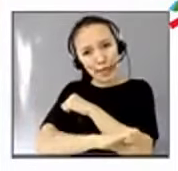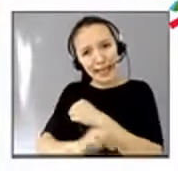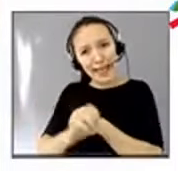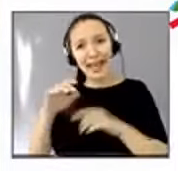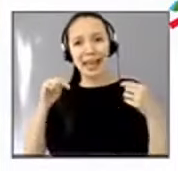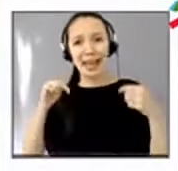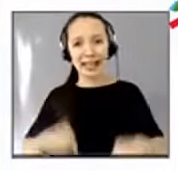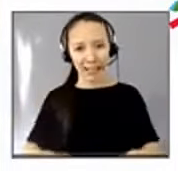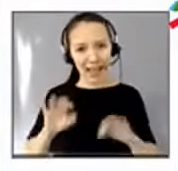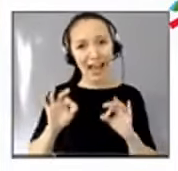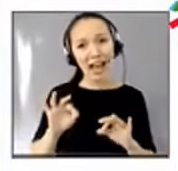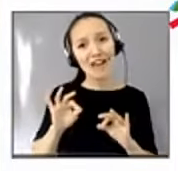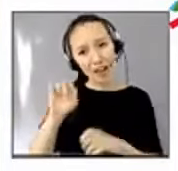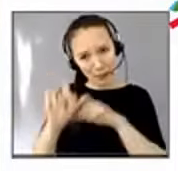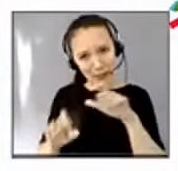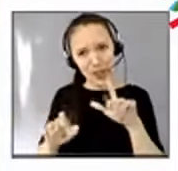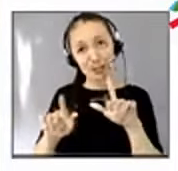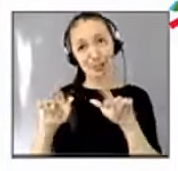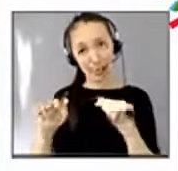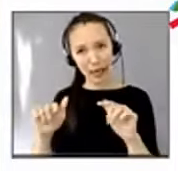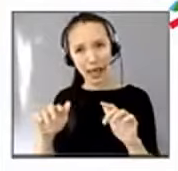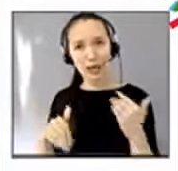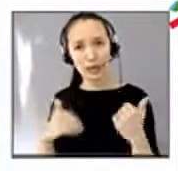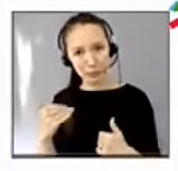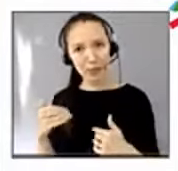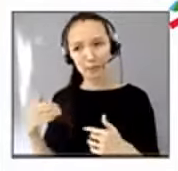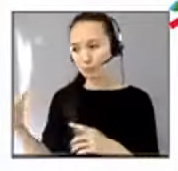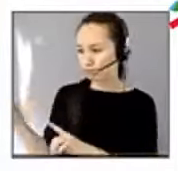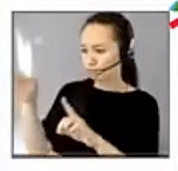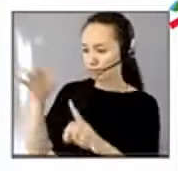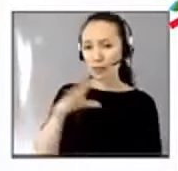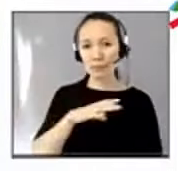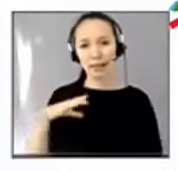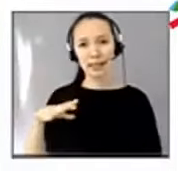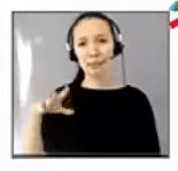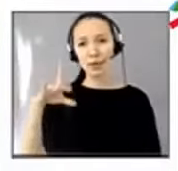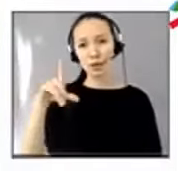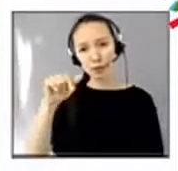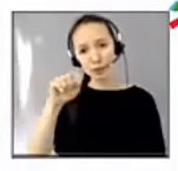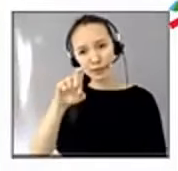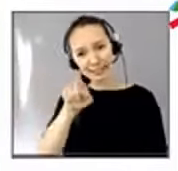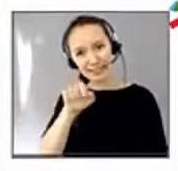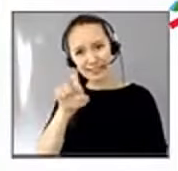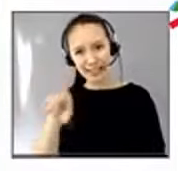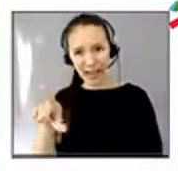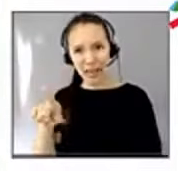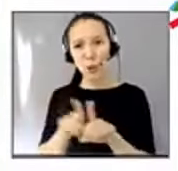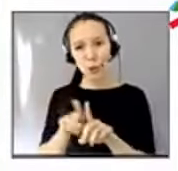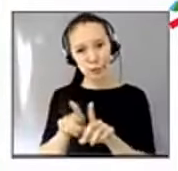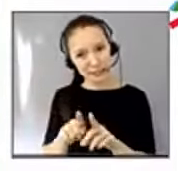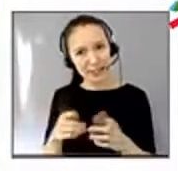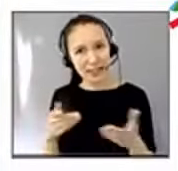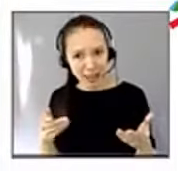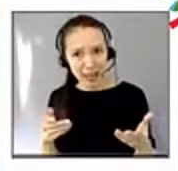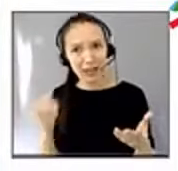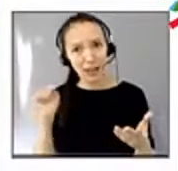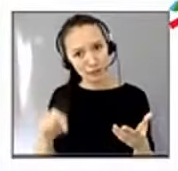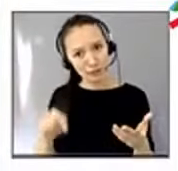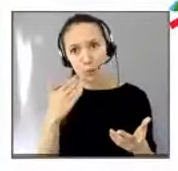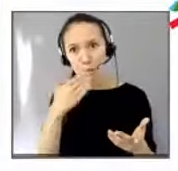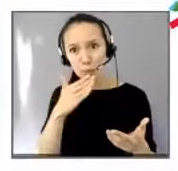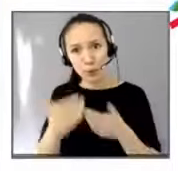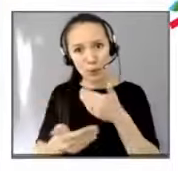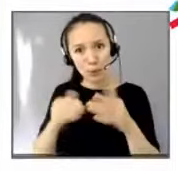a invité, qui a invité l'AGFIP à se saisir de cette nécessité de professionnaliser les référents handicap. Qui d'autre que l'AGFIP pour accompagner et